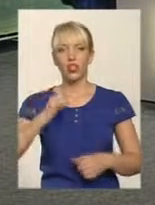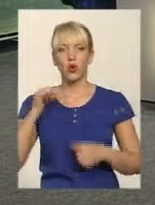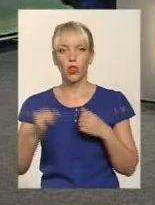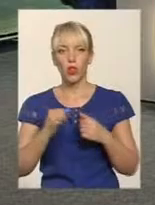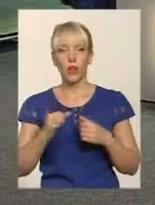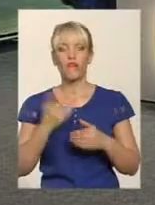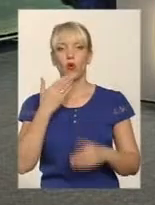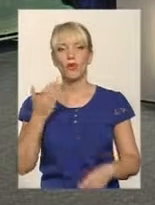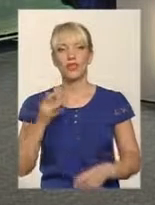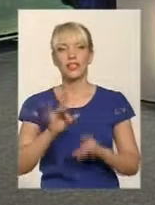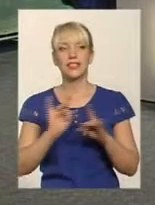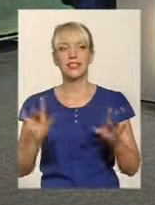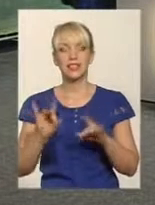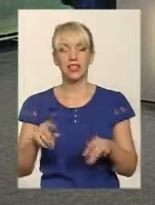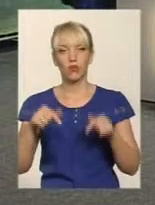сказав,